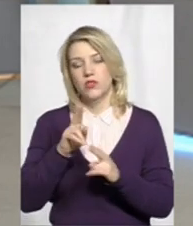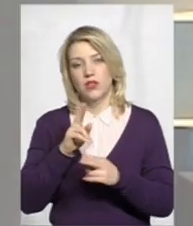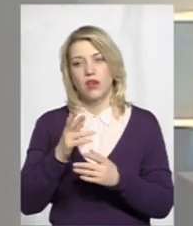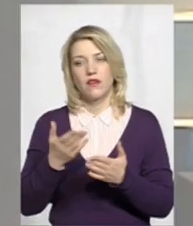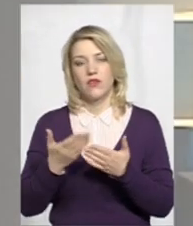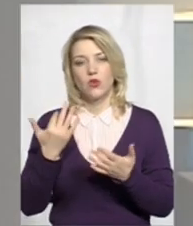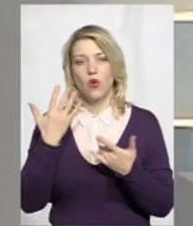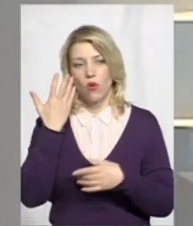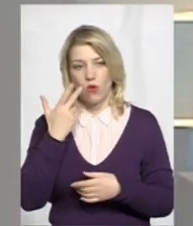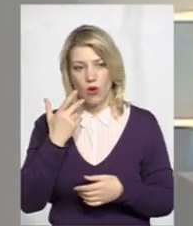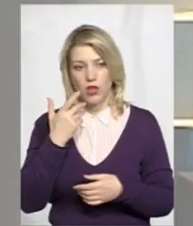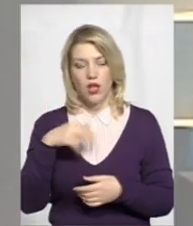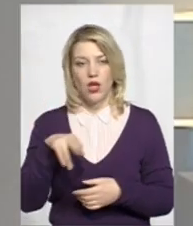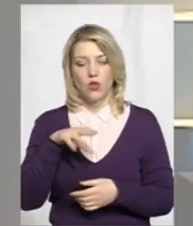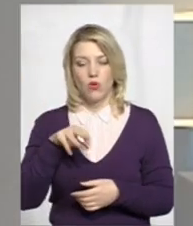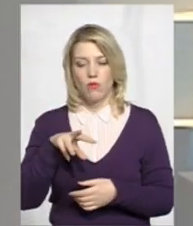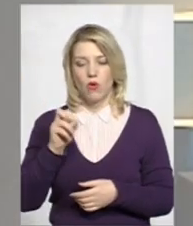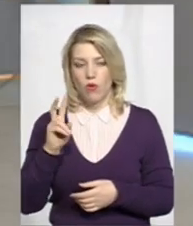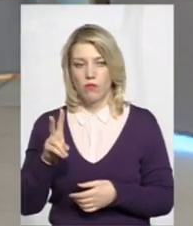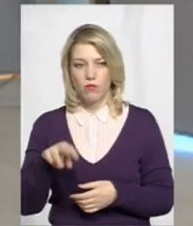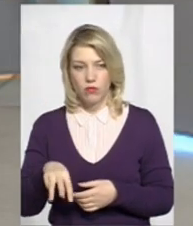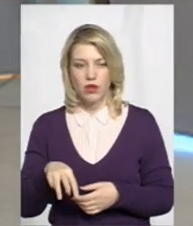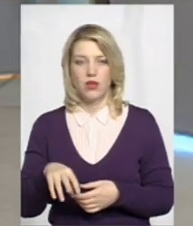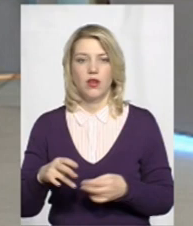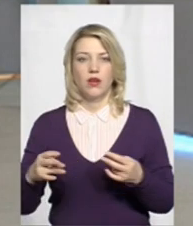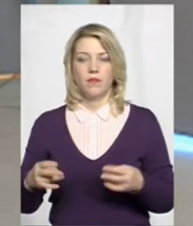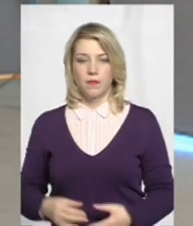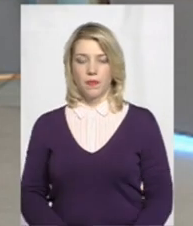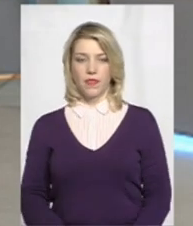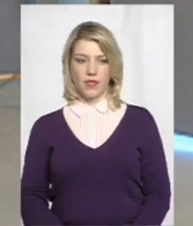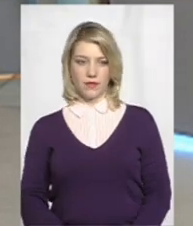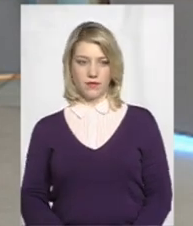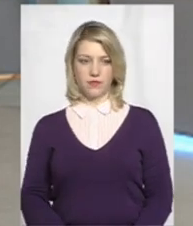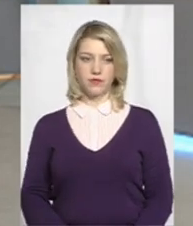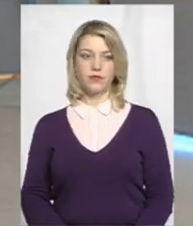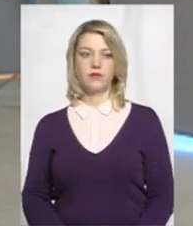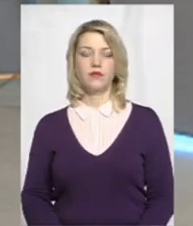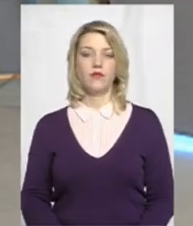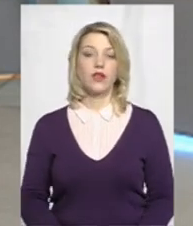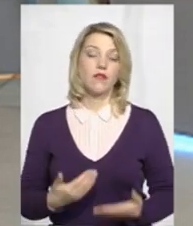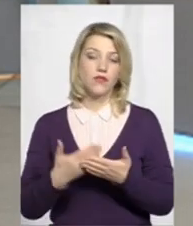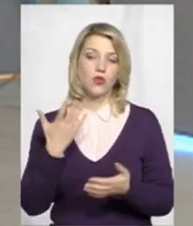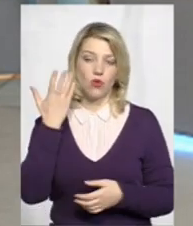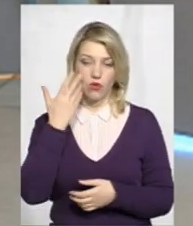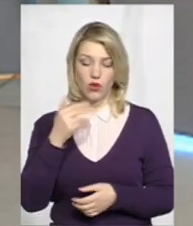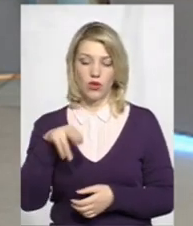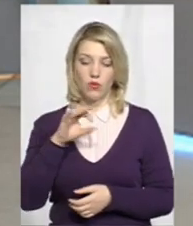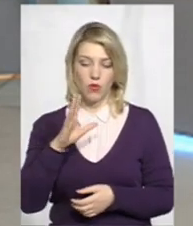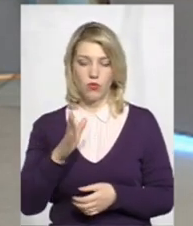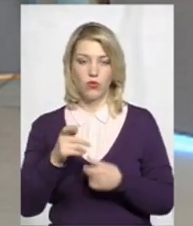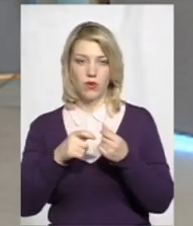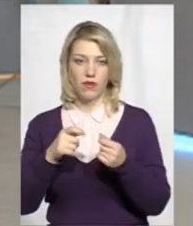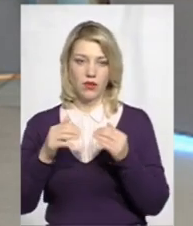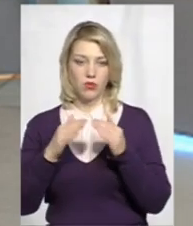відколи Домком мав управляти будинками, і до кінця